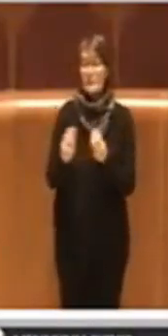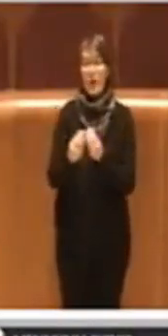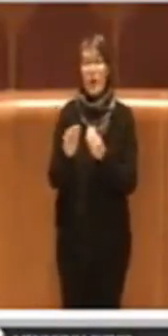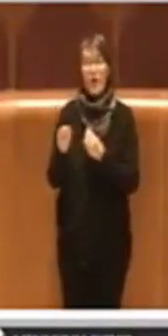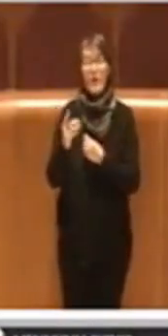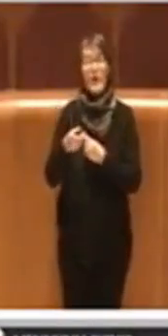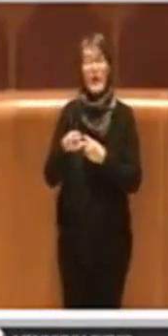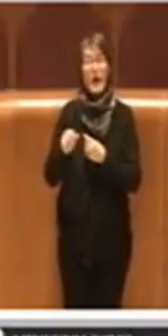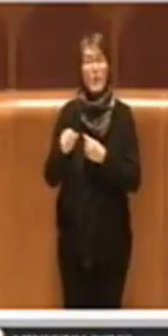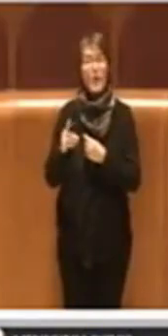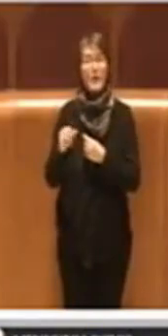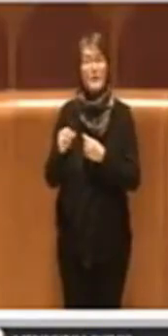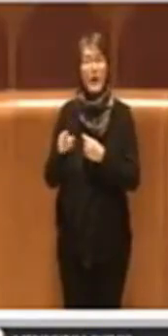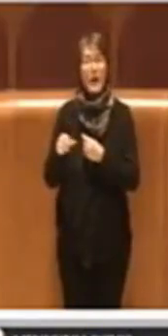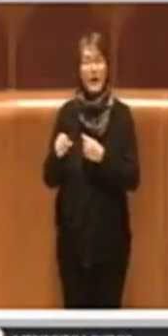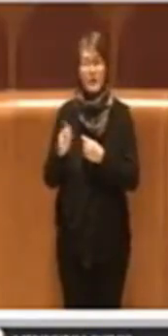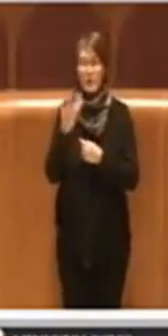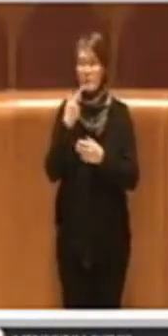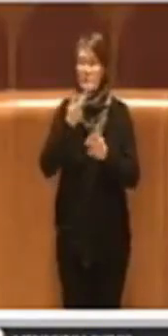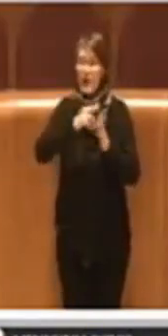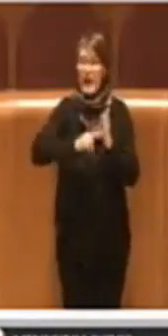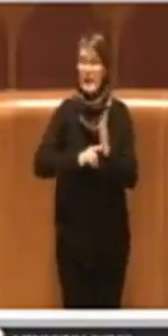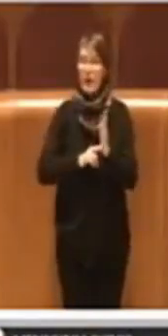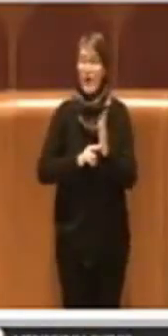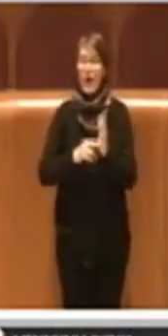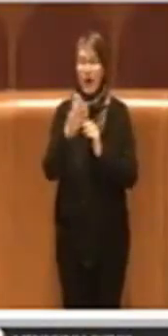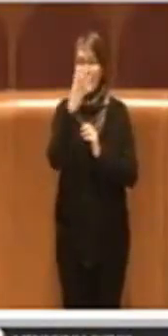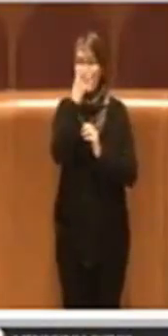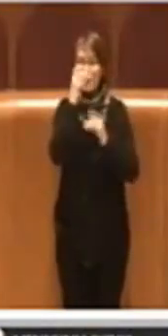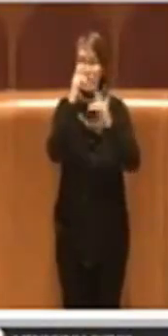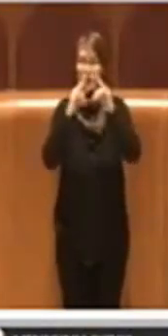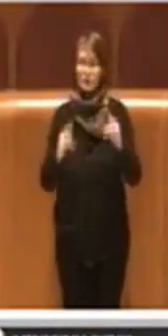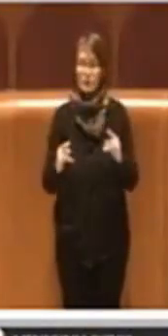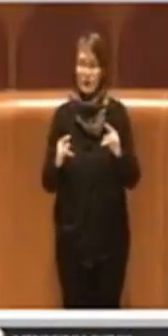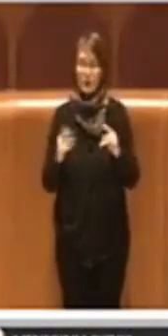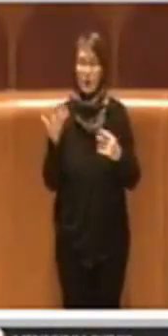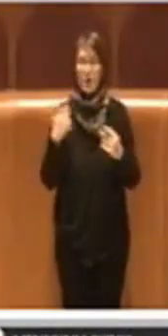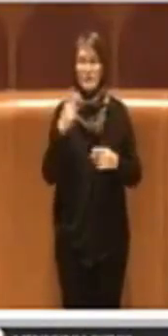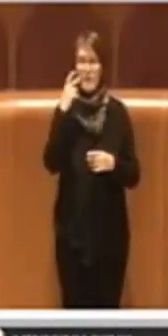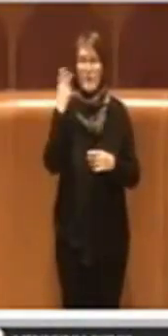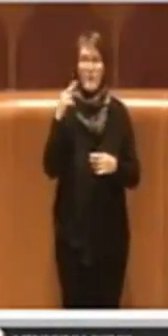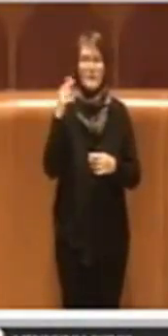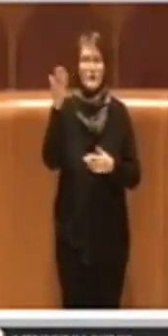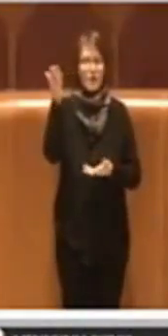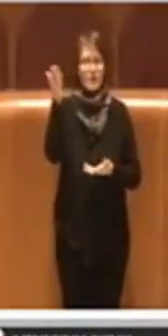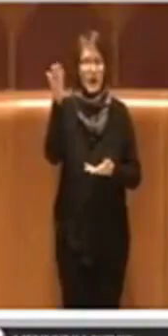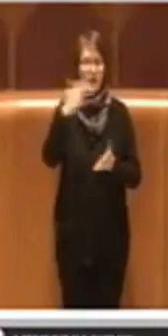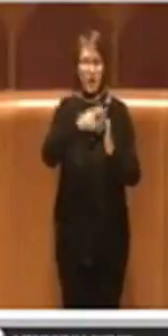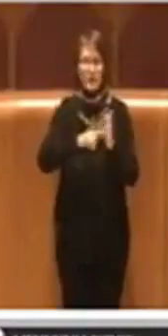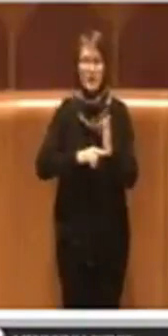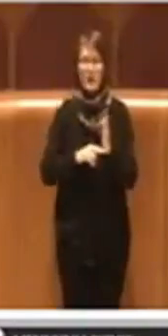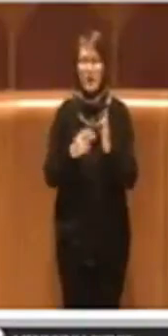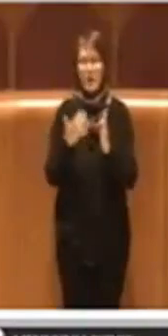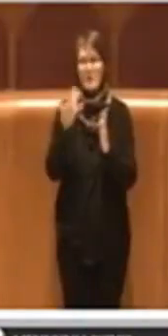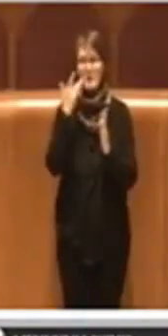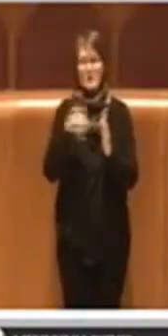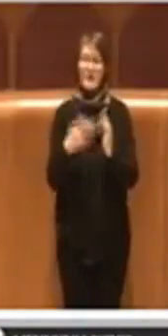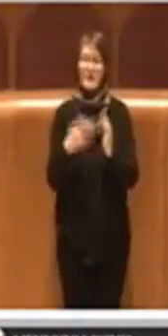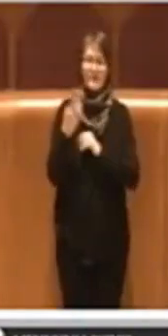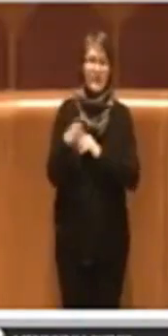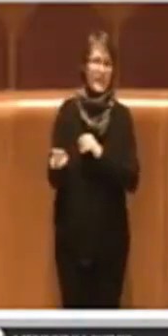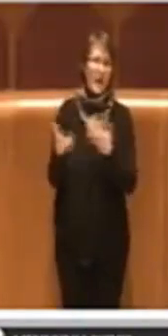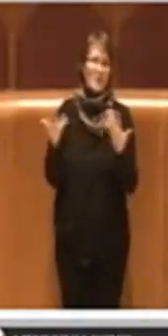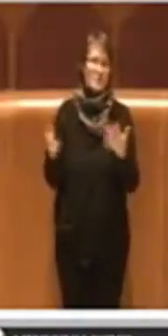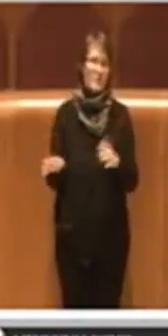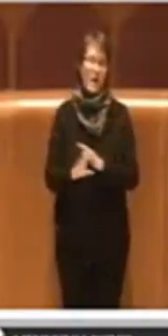regolamento dei circhi, anche lì come abbiamo visto Verona con un semplice regolamento li ha vietati, noi purtroppo